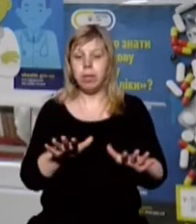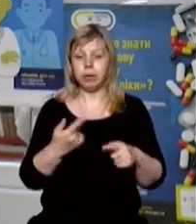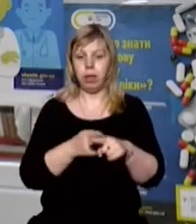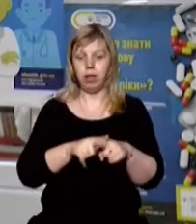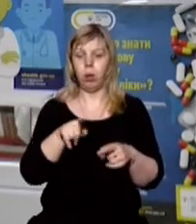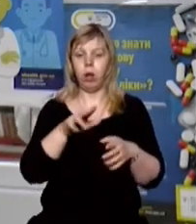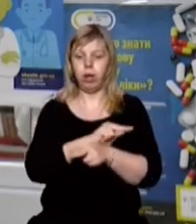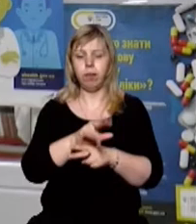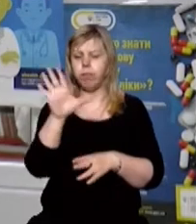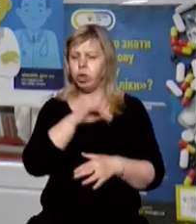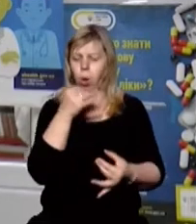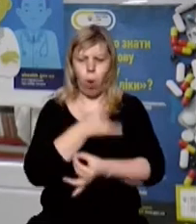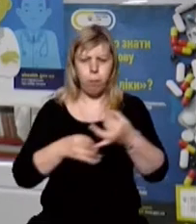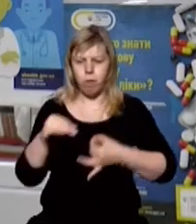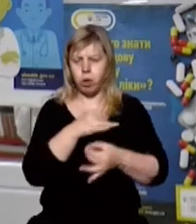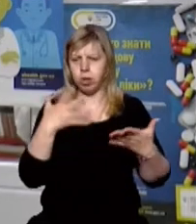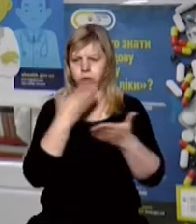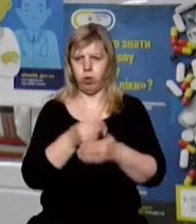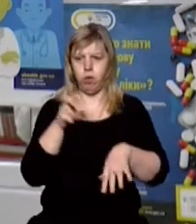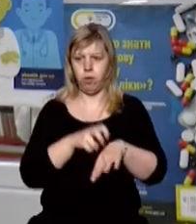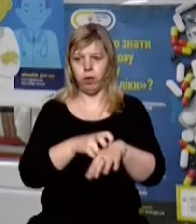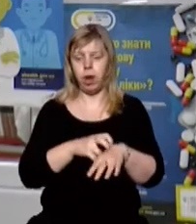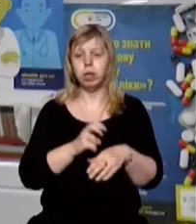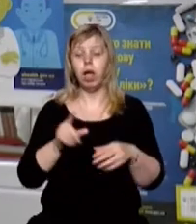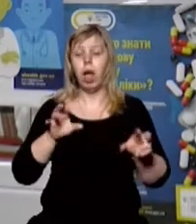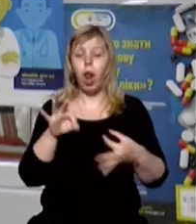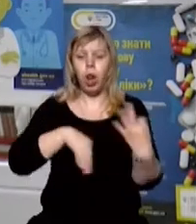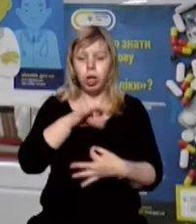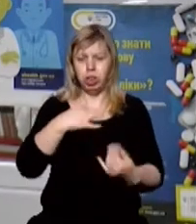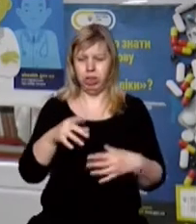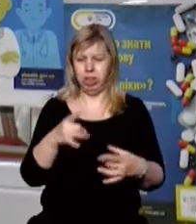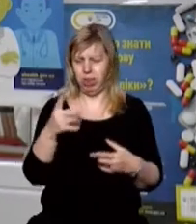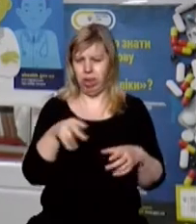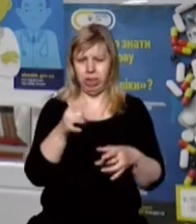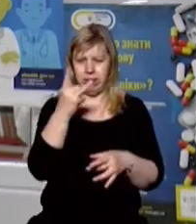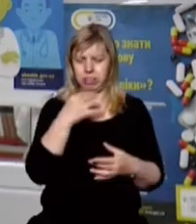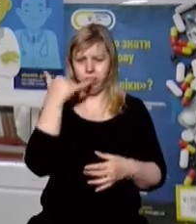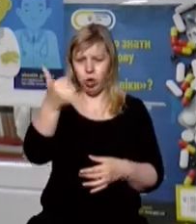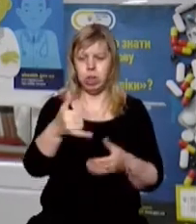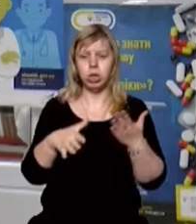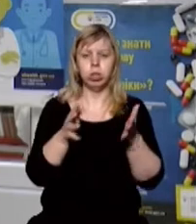лікування, це все ви оговорюєте зі своїм лікарем. Лишній раз дзвонити на швидку не потрібно,